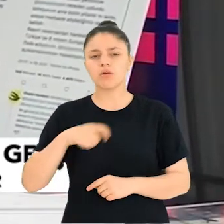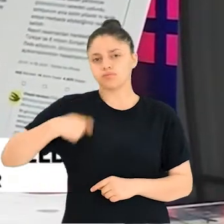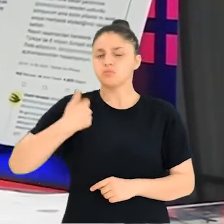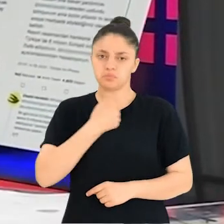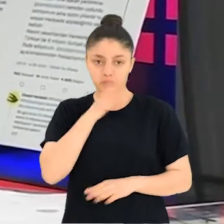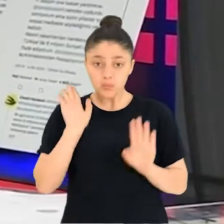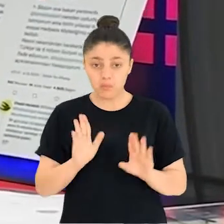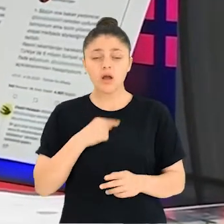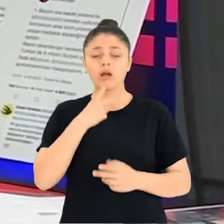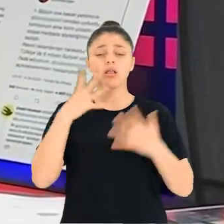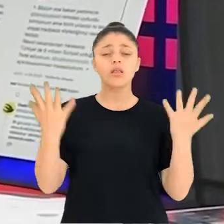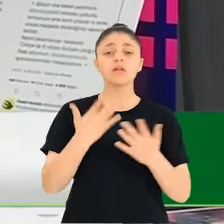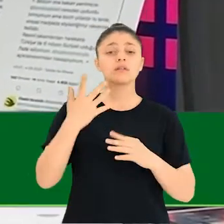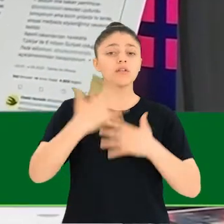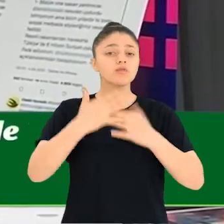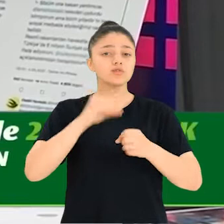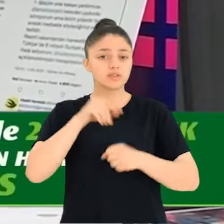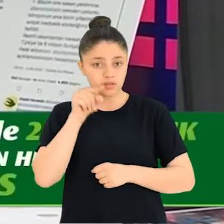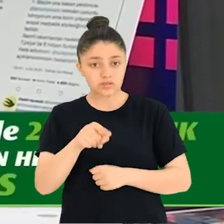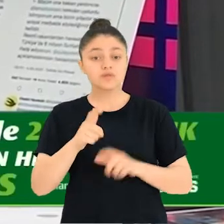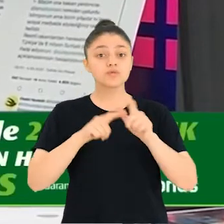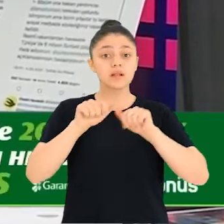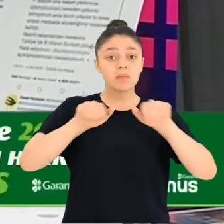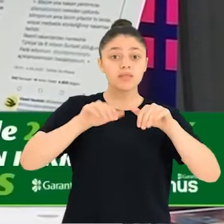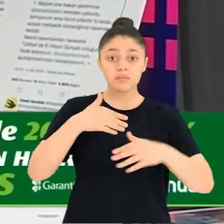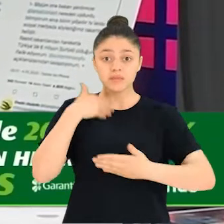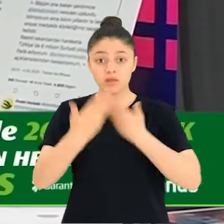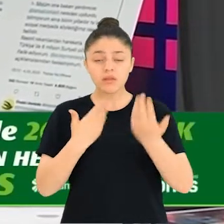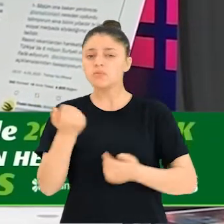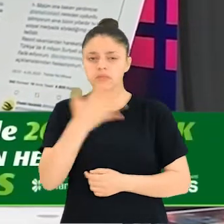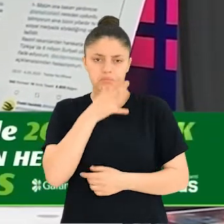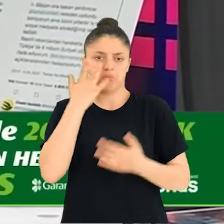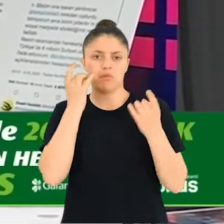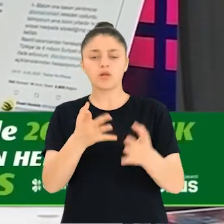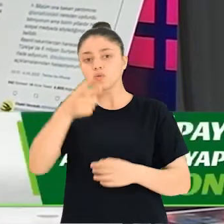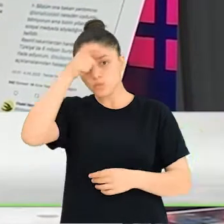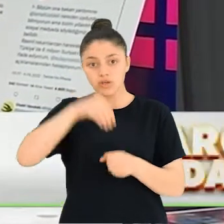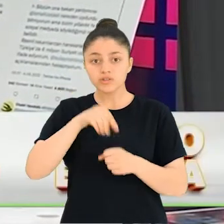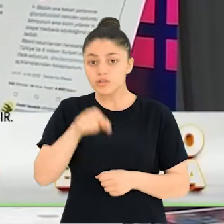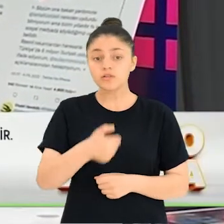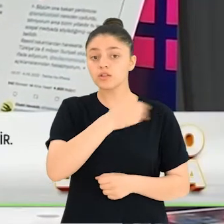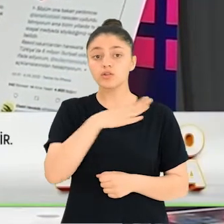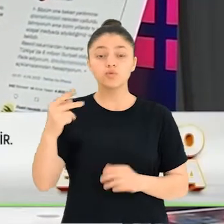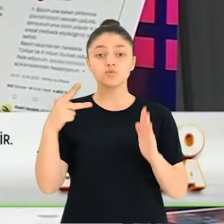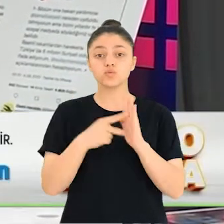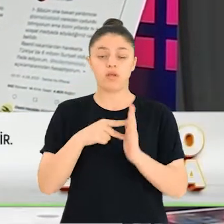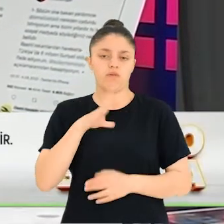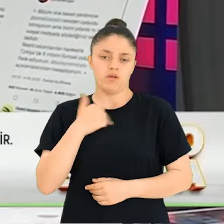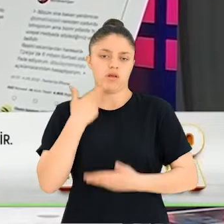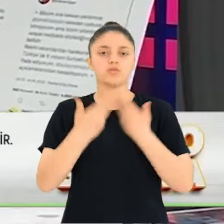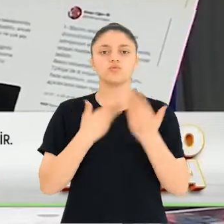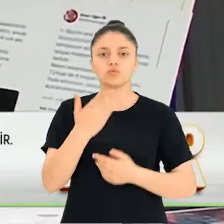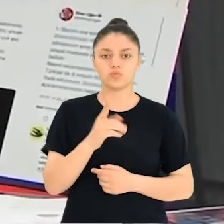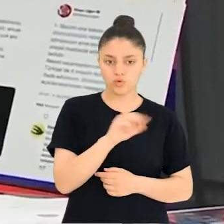bilmiyorum ama bizim yıllardır TV'lerde sosyal medyada söylediğimiz rakamlar bellidir. Resmi rakamlardan hareketle Türkiye'de 6 milyon Suriyeli olduğunu